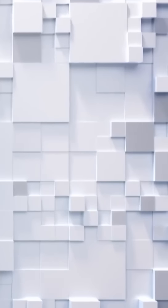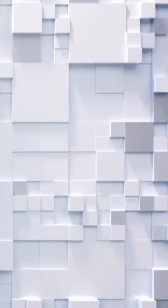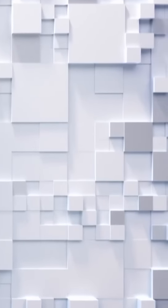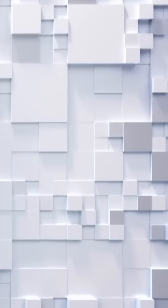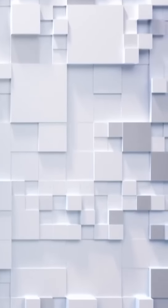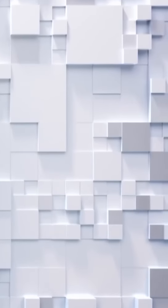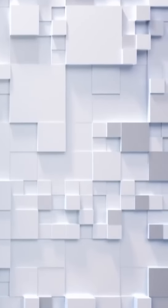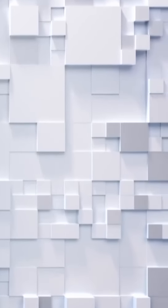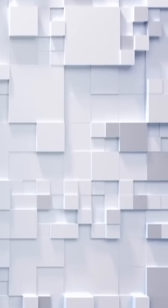Дякую перегляд!